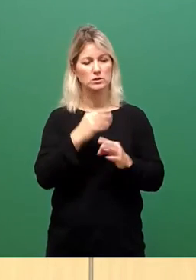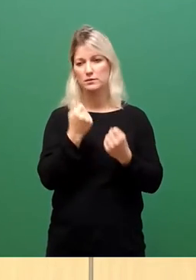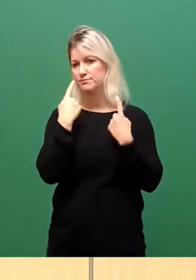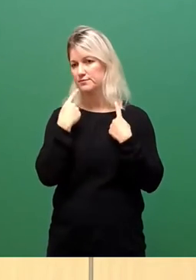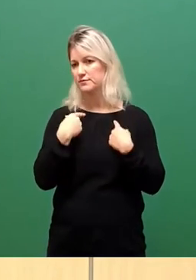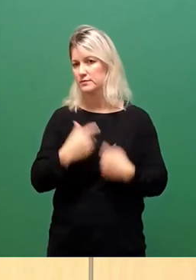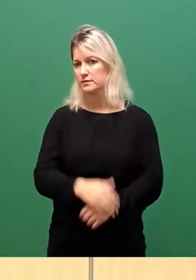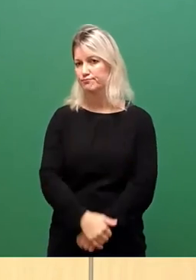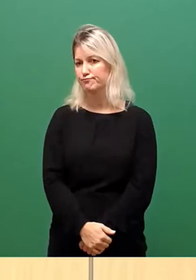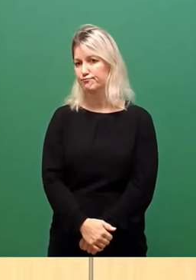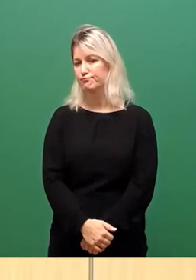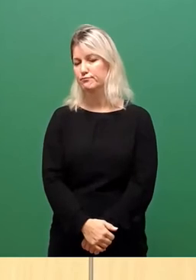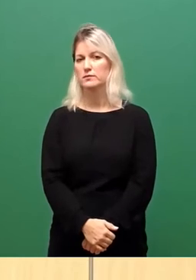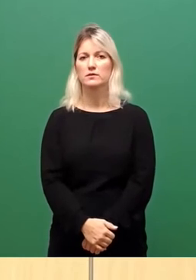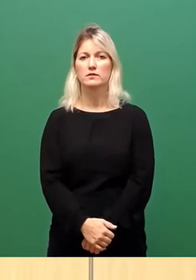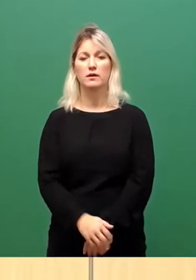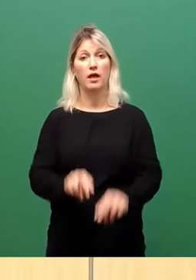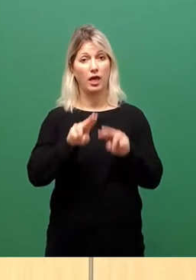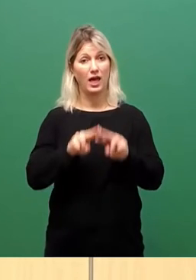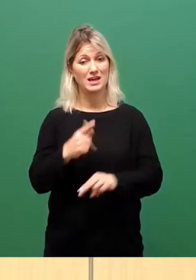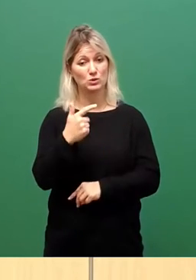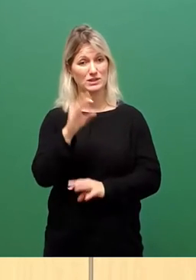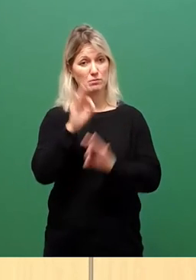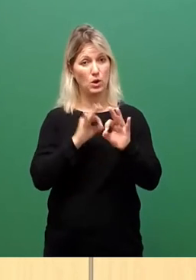Die restlichen 20 kommentiere ich nicht.